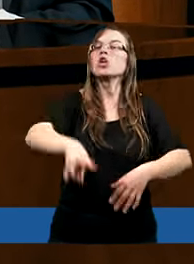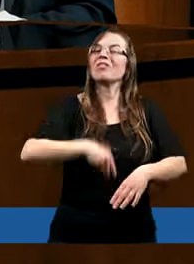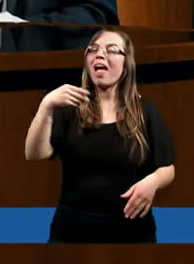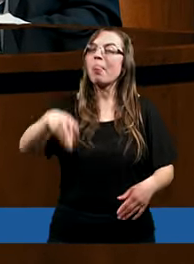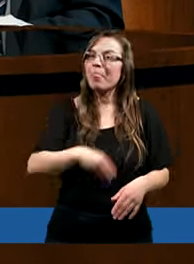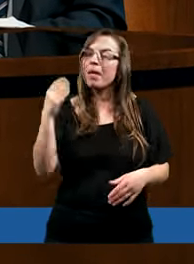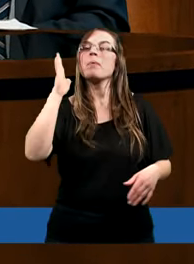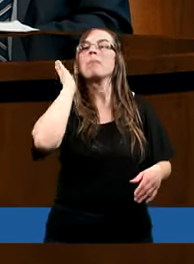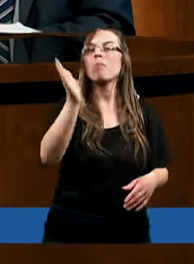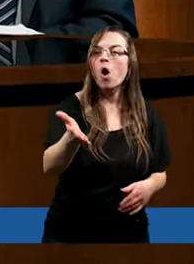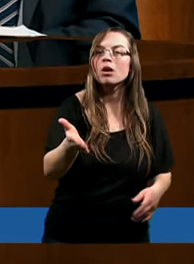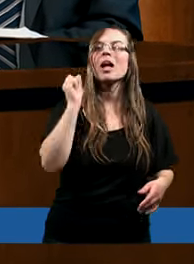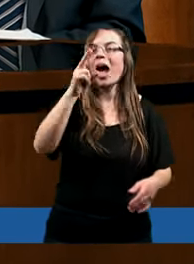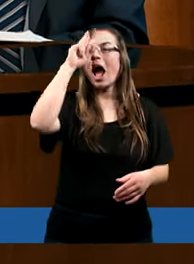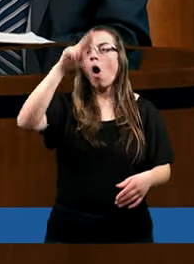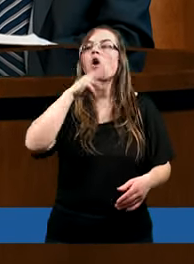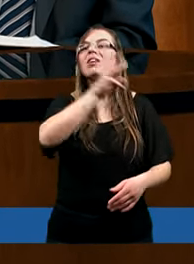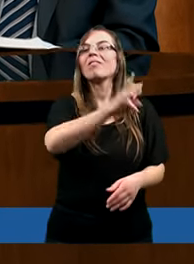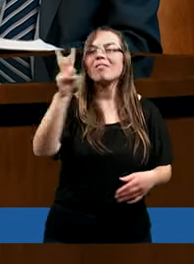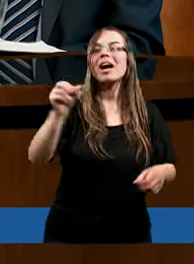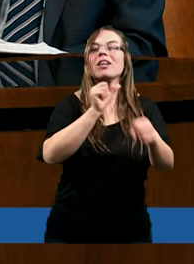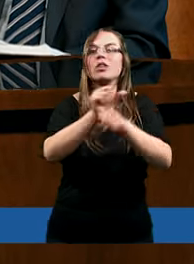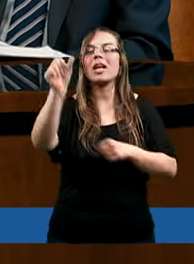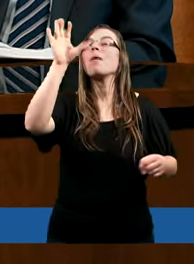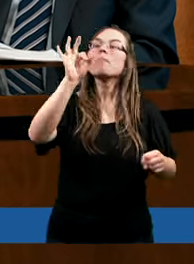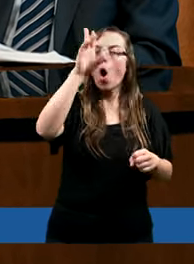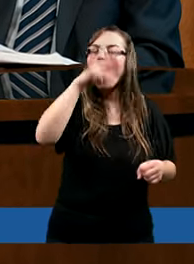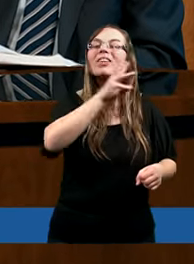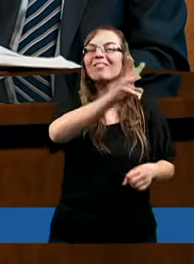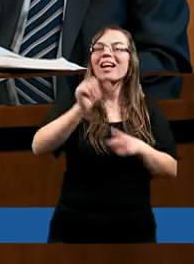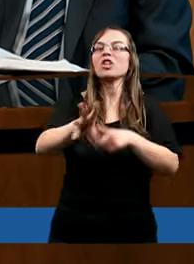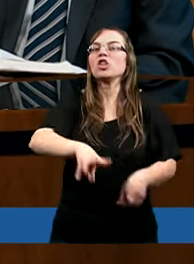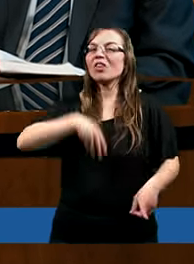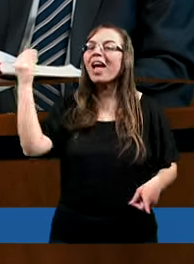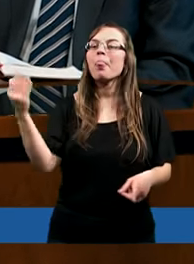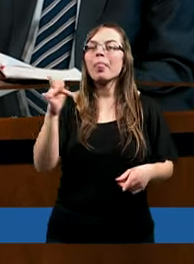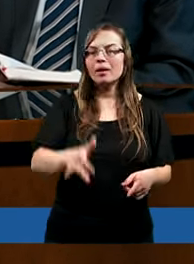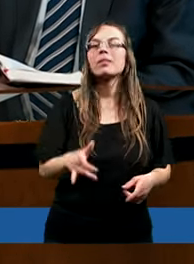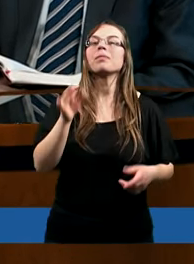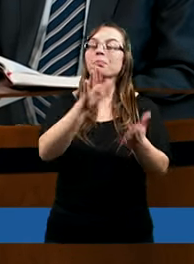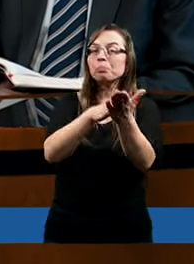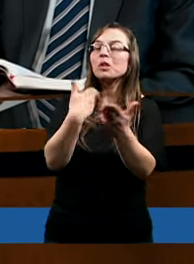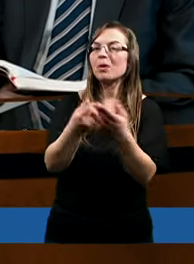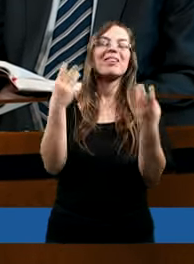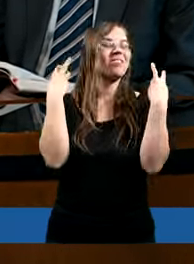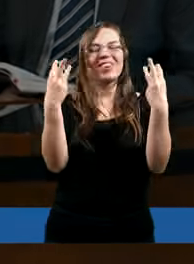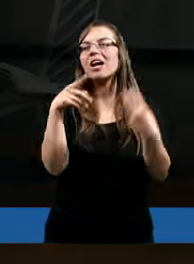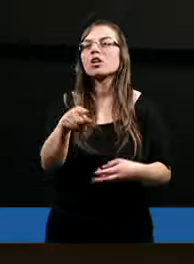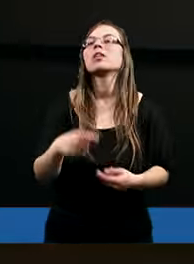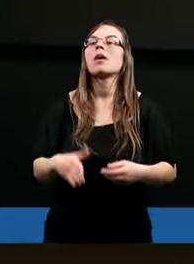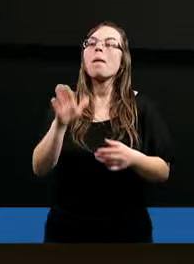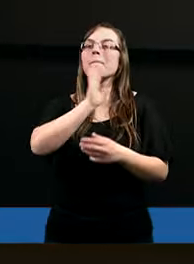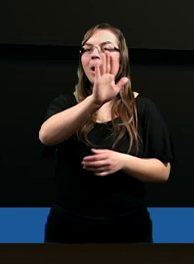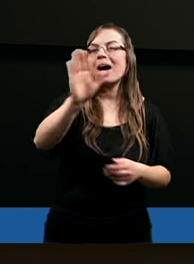bądźcie. Jako Ojciec Wasz jest święty. No tak, wybrani jesteście. Przykład. Przykład.